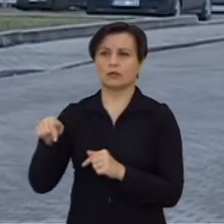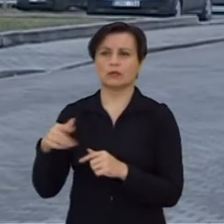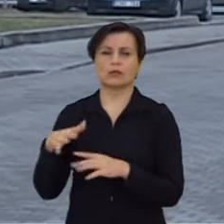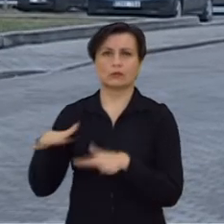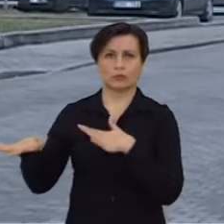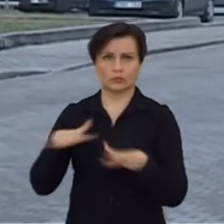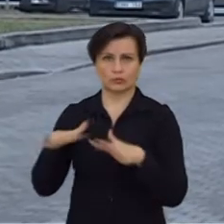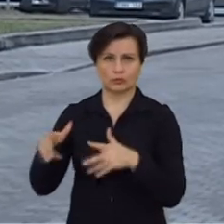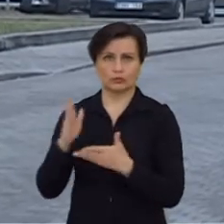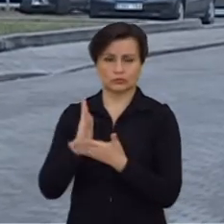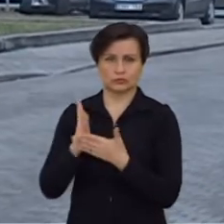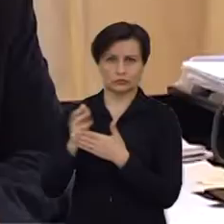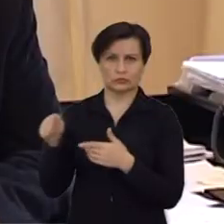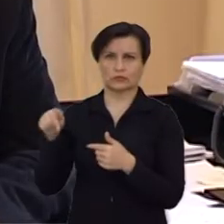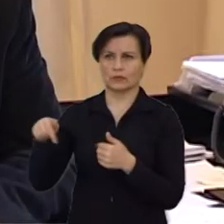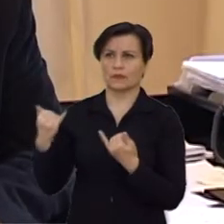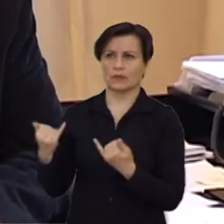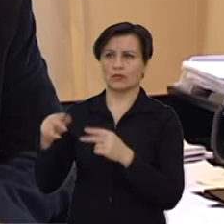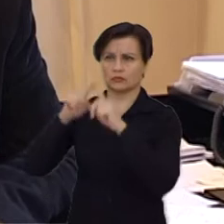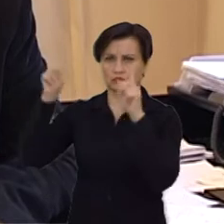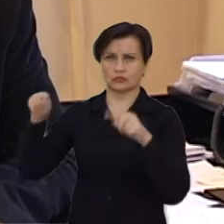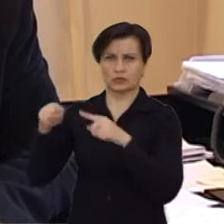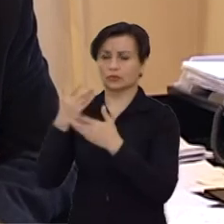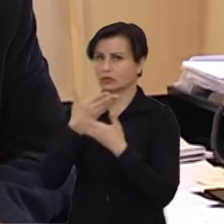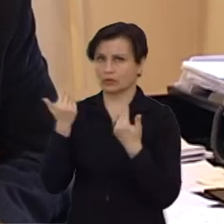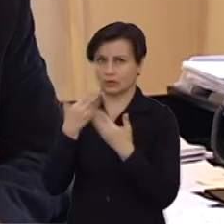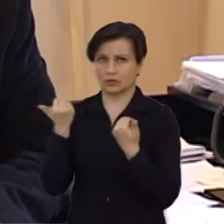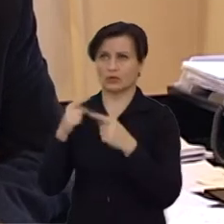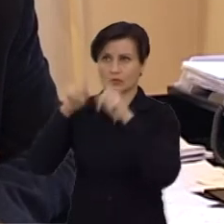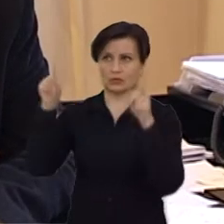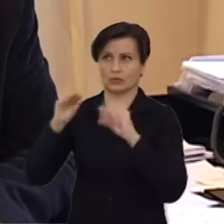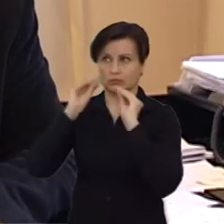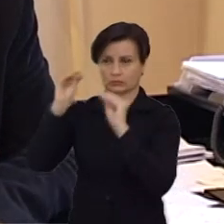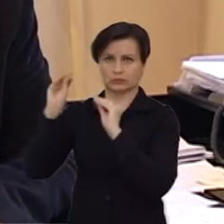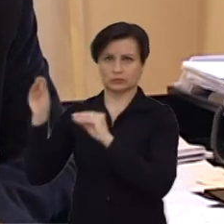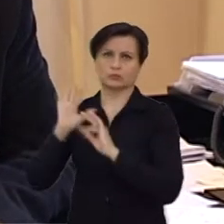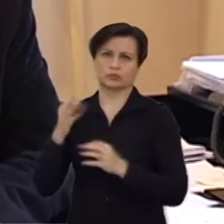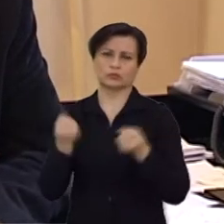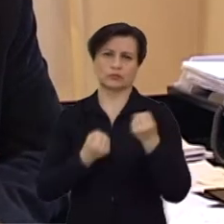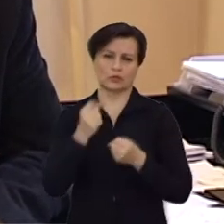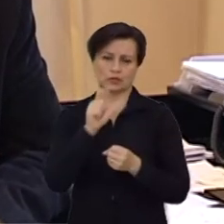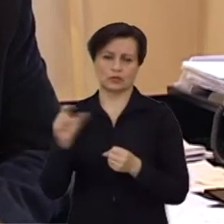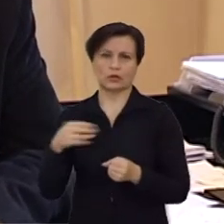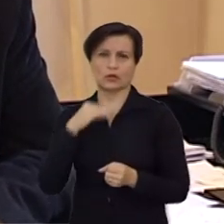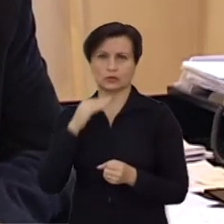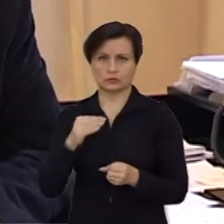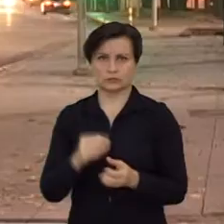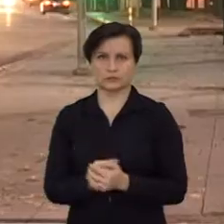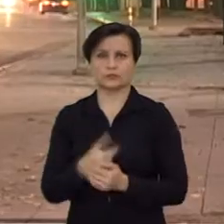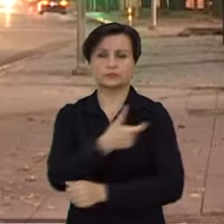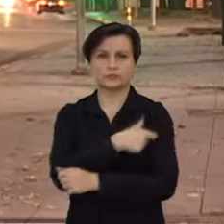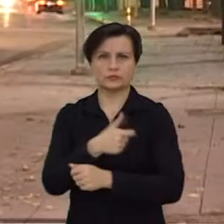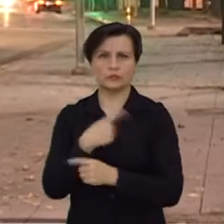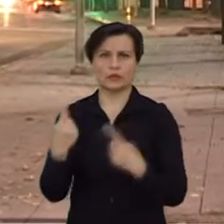tik tie, kas šiandien dienai ten jokių ženklių nebuvo. Iš tikrųjų, paprasčiausiai bus ženklus sustatčius visiems vairuotojams daugiau aiškumo šitoje vietoje.